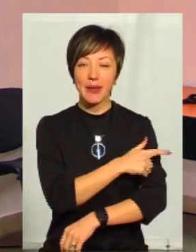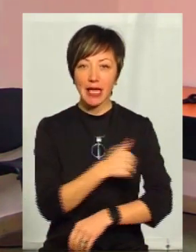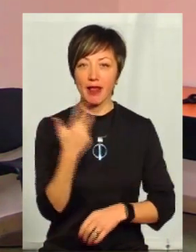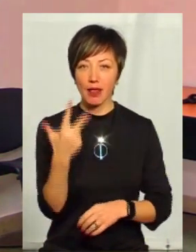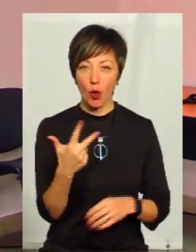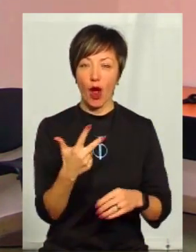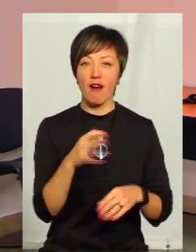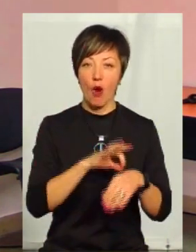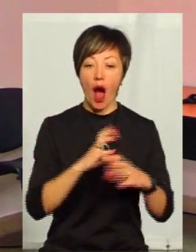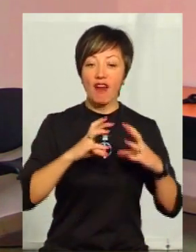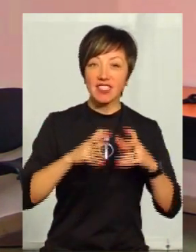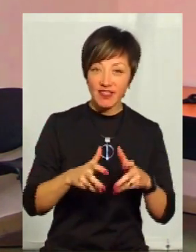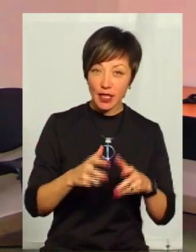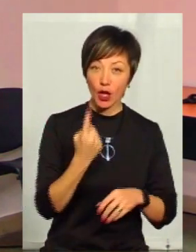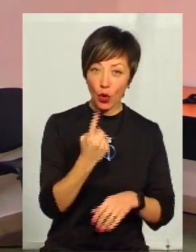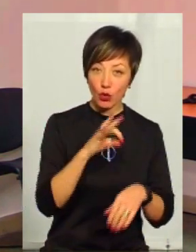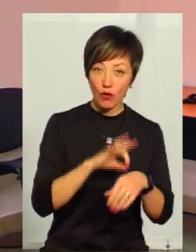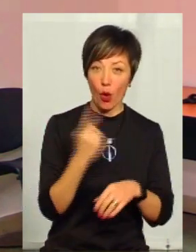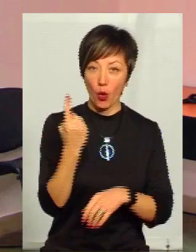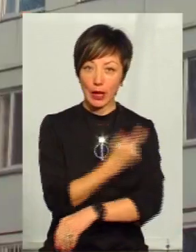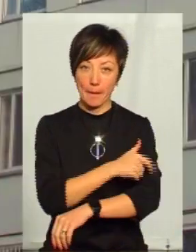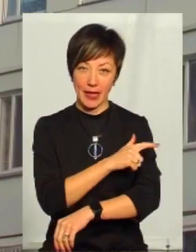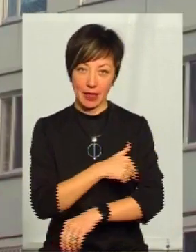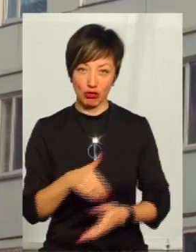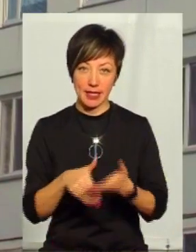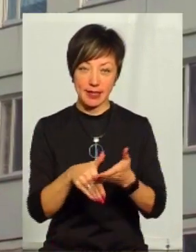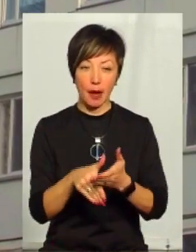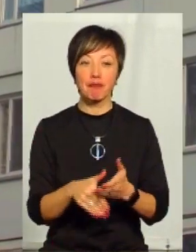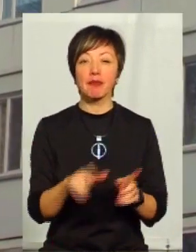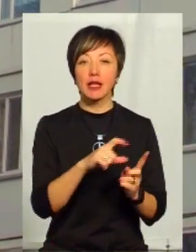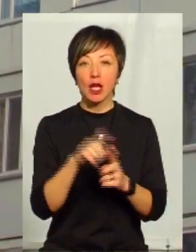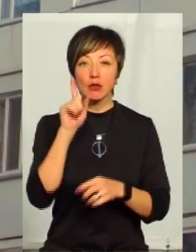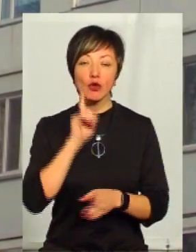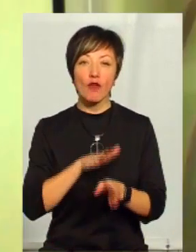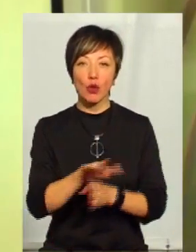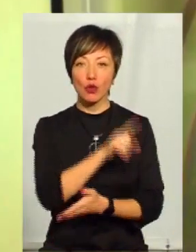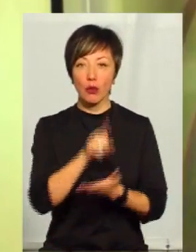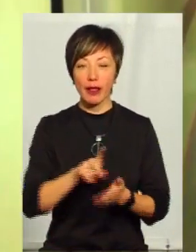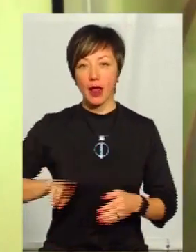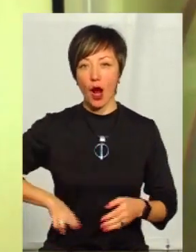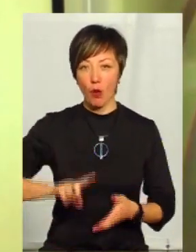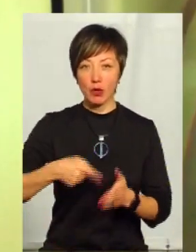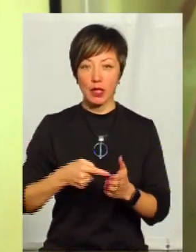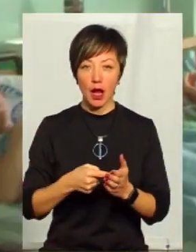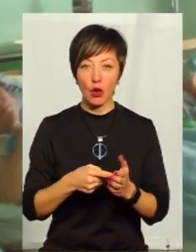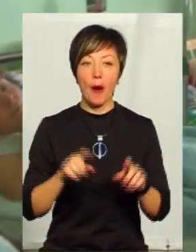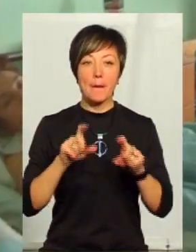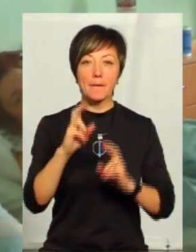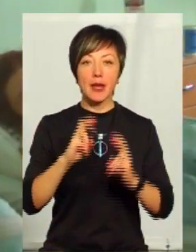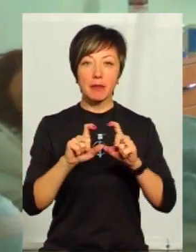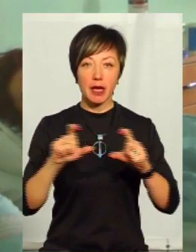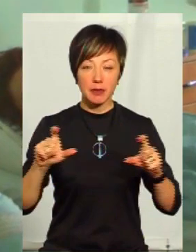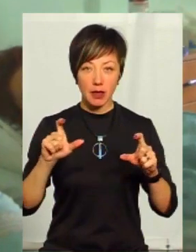у світі на одного фору одна медична сестра. За словами тимчасового виконуючого обов'язки директора комунального неприпадкового